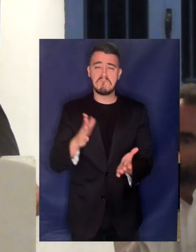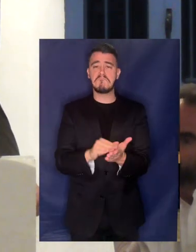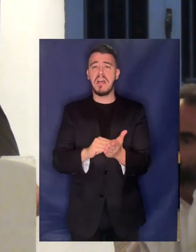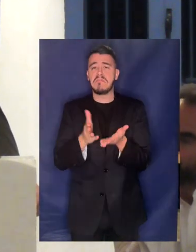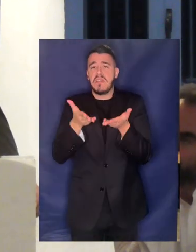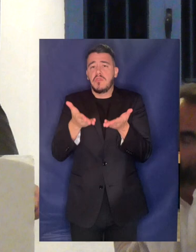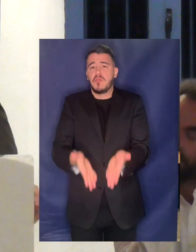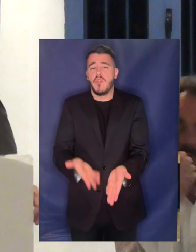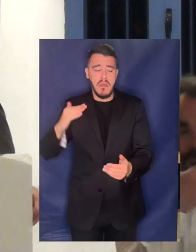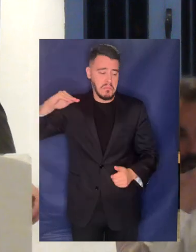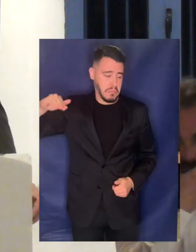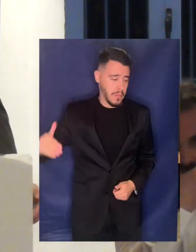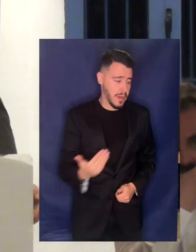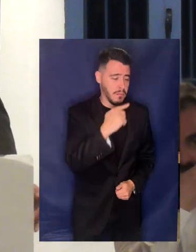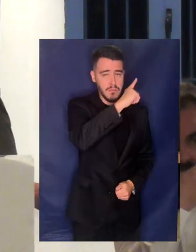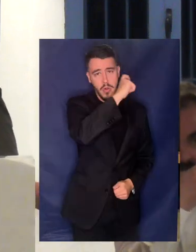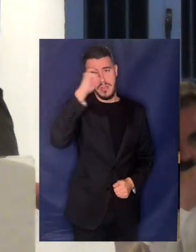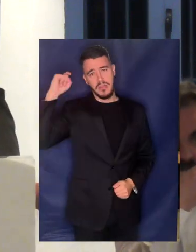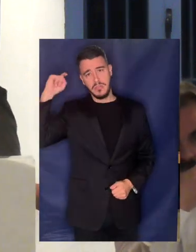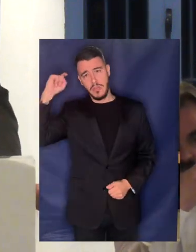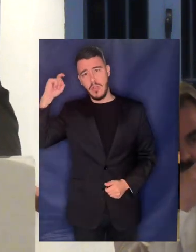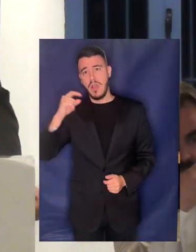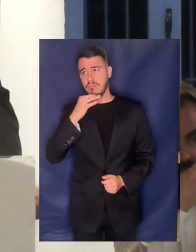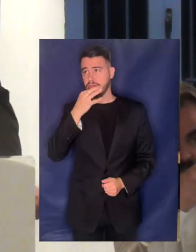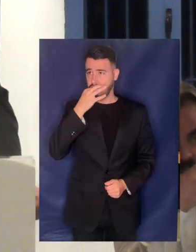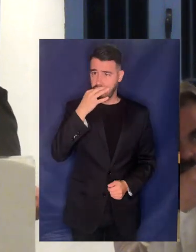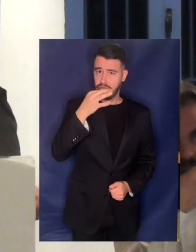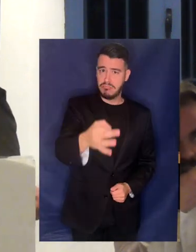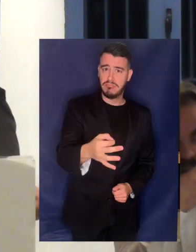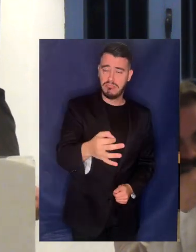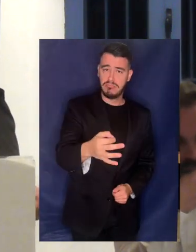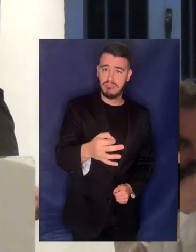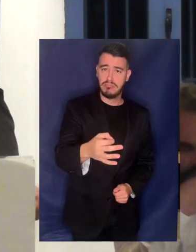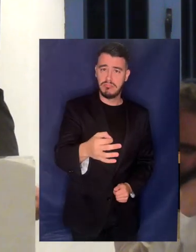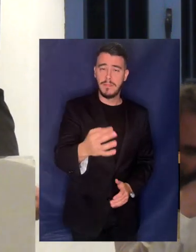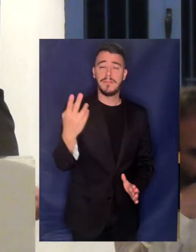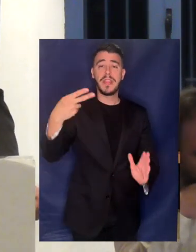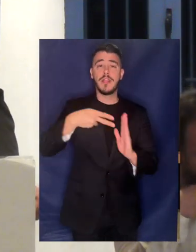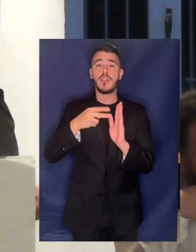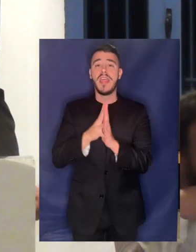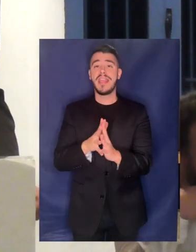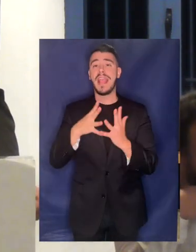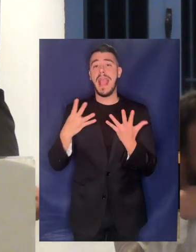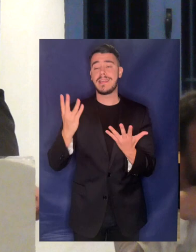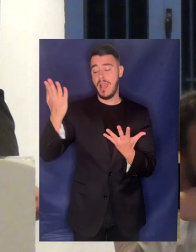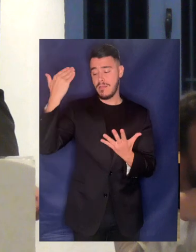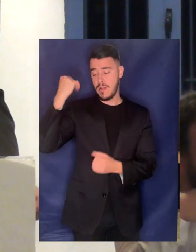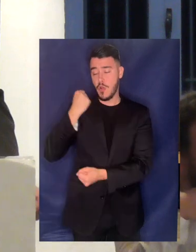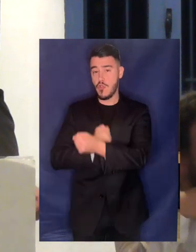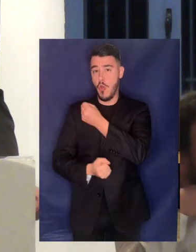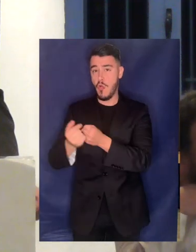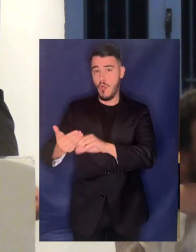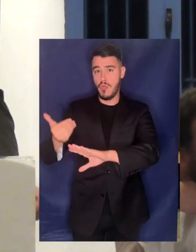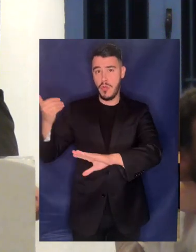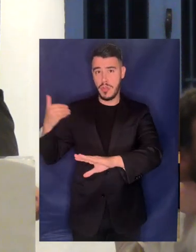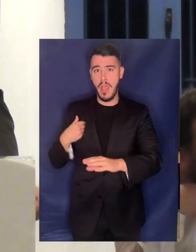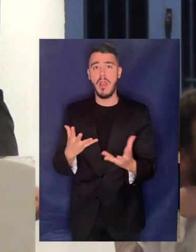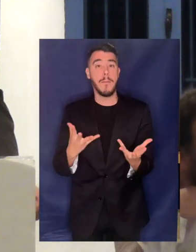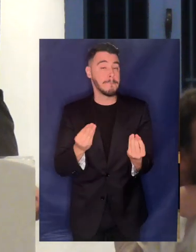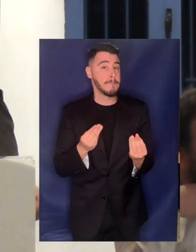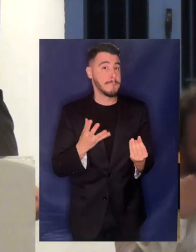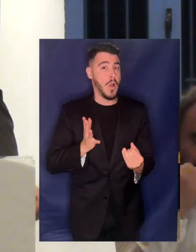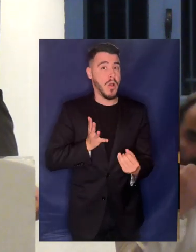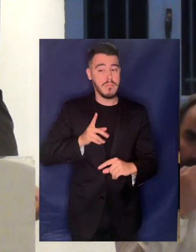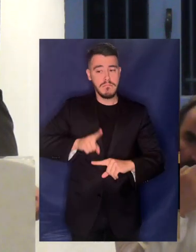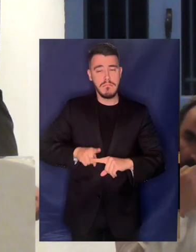τώρα θέλω να σας πω πραγματικά και αυτό δεν είναι κολακία το 2019 όταν αρκετοί Έλληνες φορούσαν